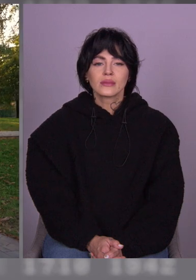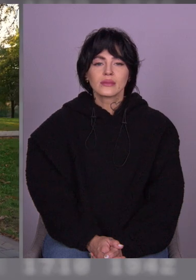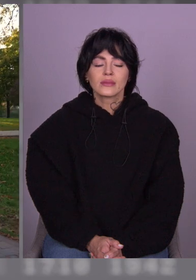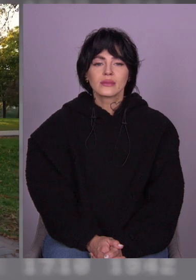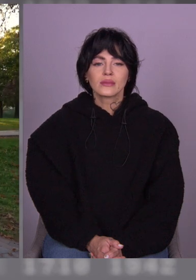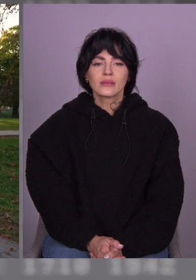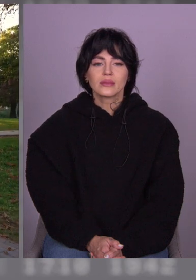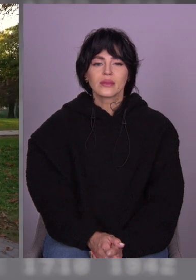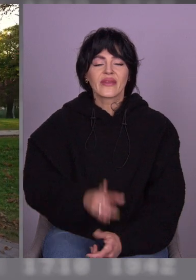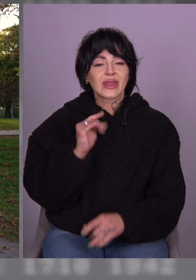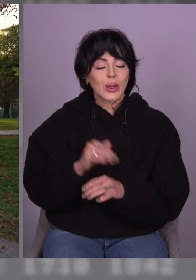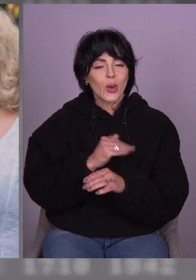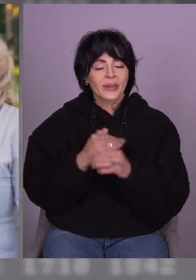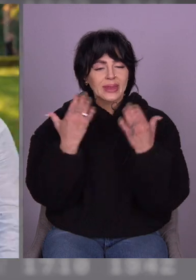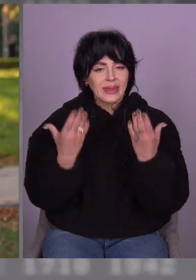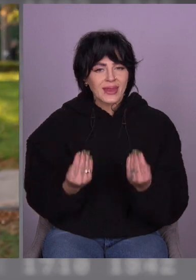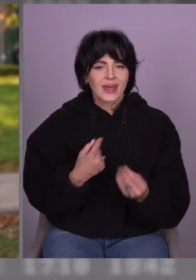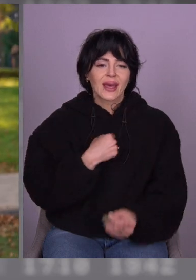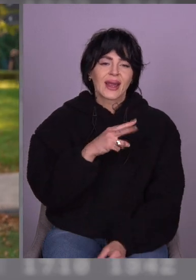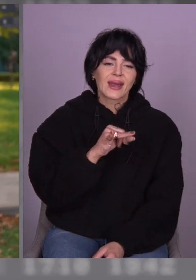Доброго дня, Ілля.